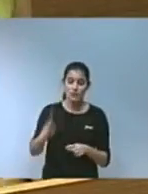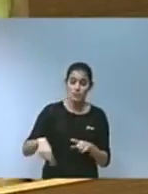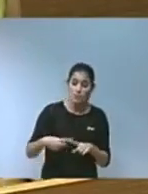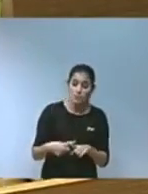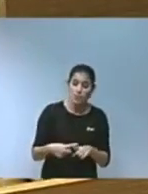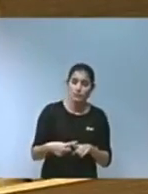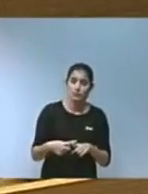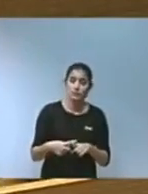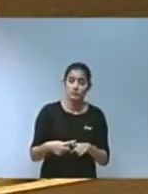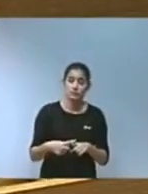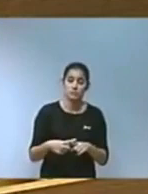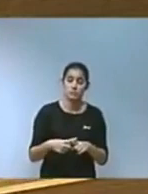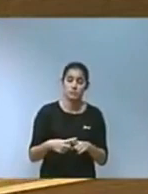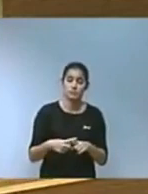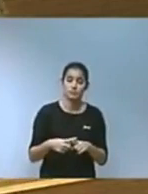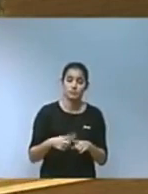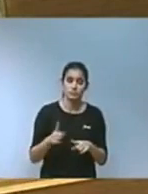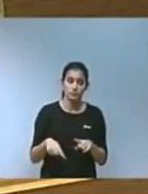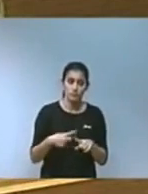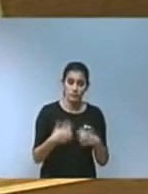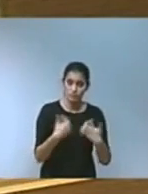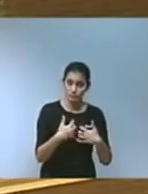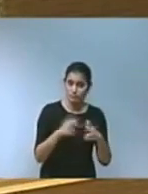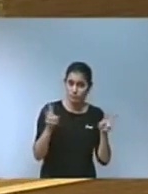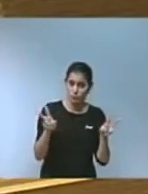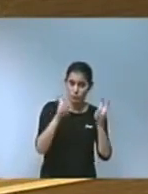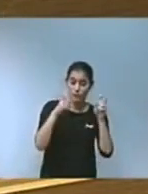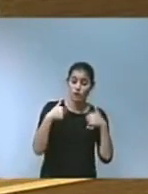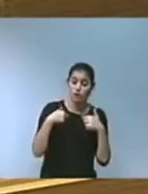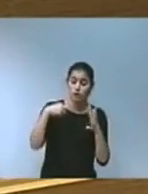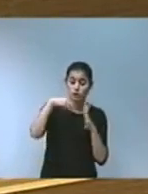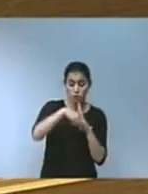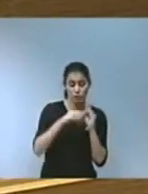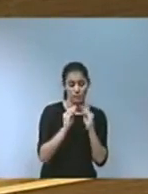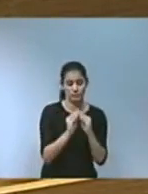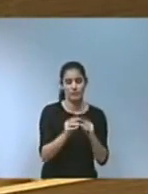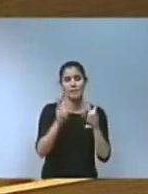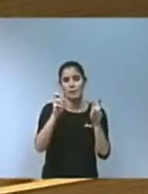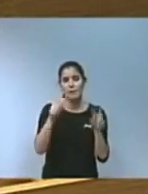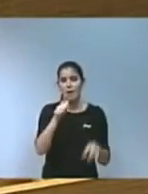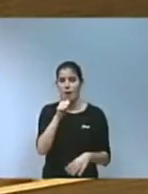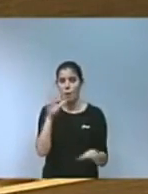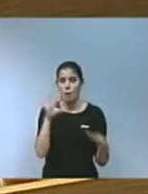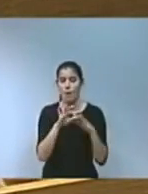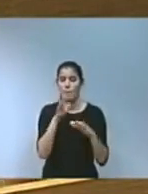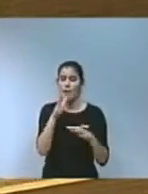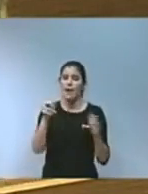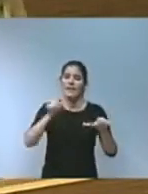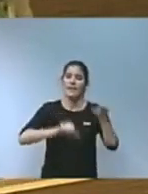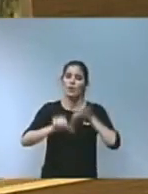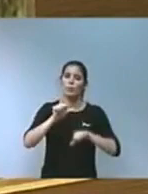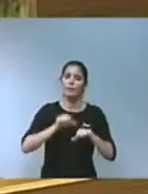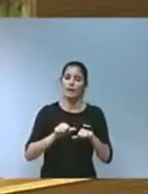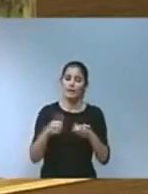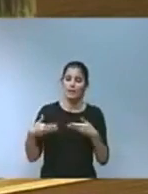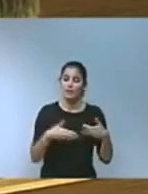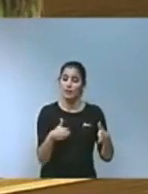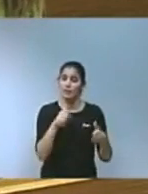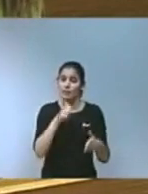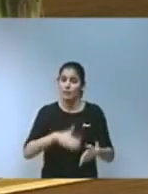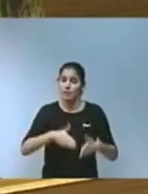localitzat Elaborarem normativa respecte a l'aigua per a recuperar el bon estat de rius jac zones humides